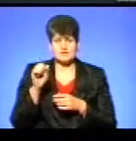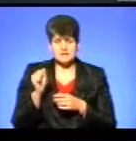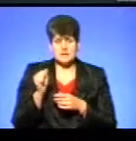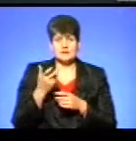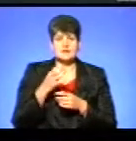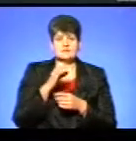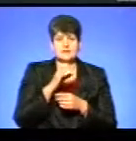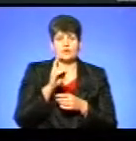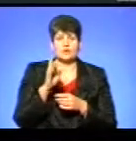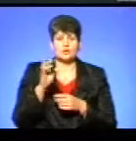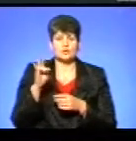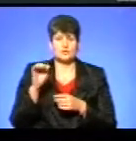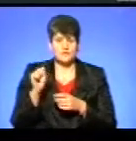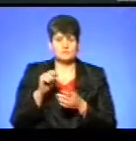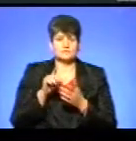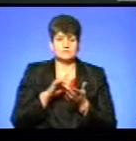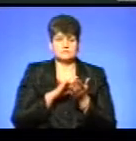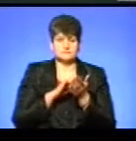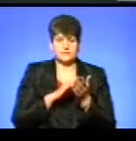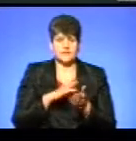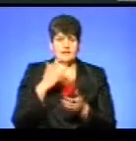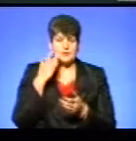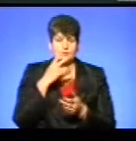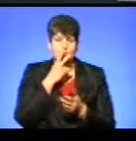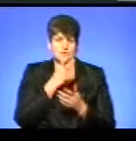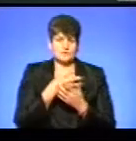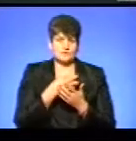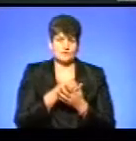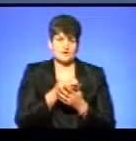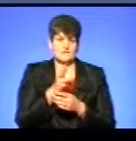велопробігу «Чомацький шлях Америкою», репрезентує відео-подорожі.